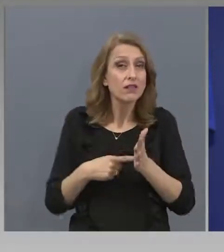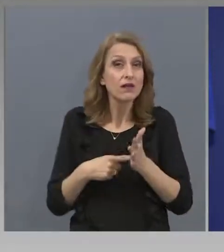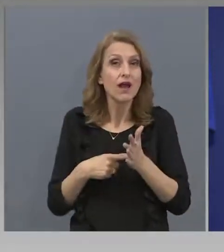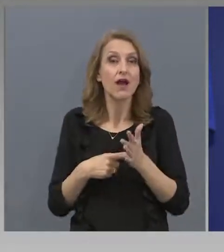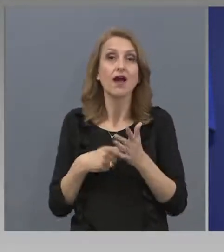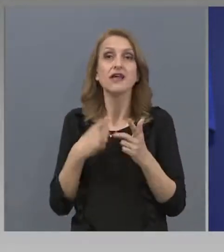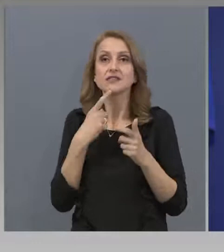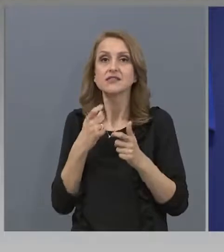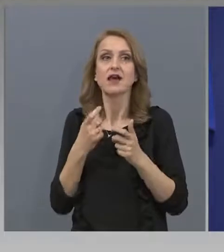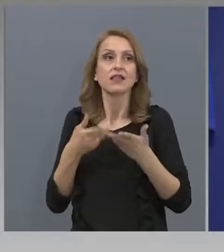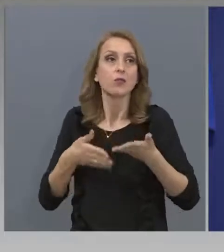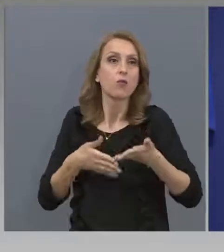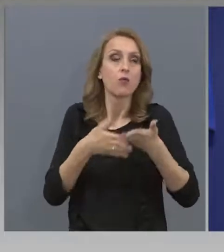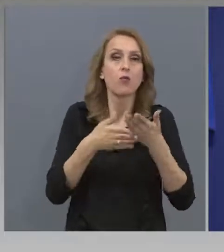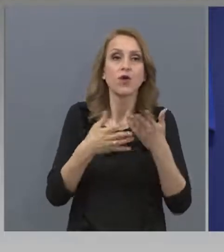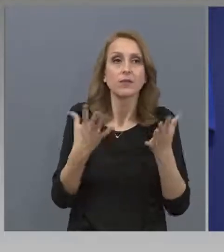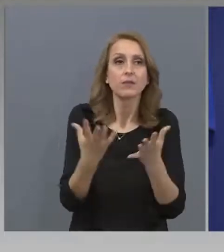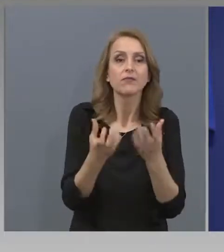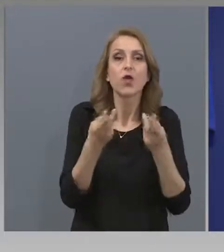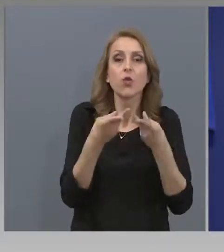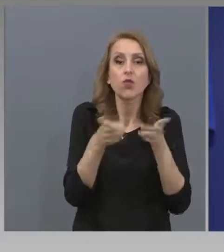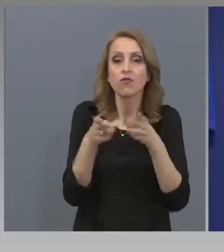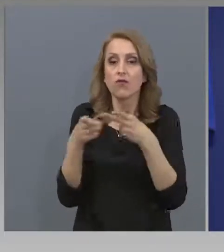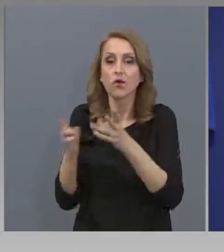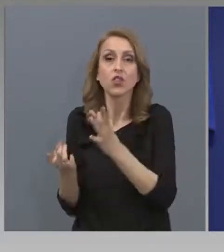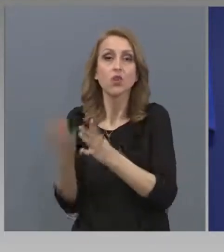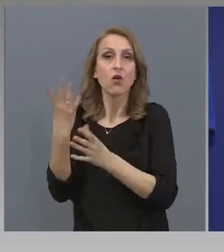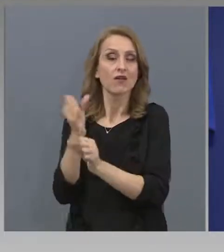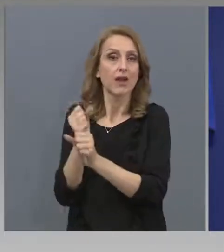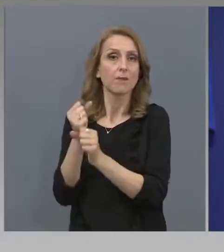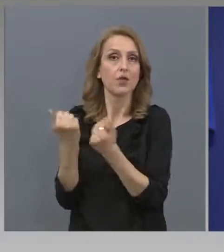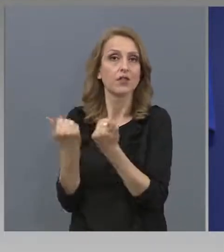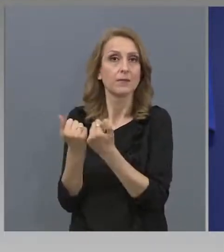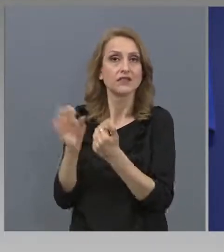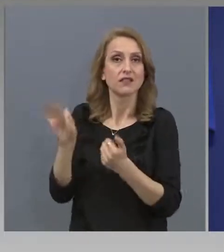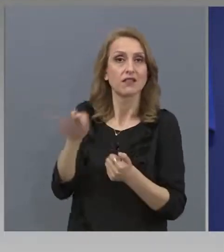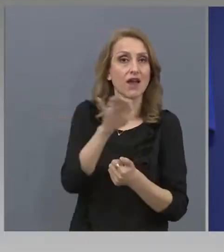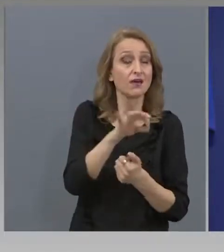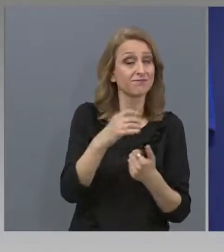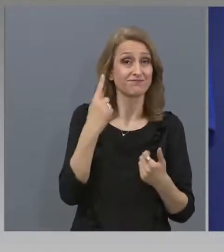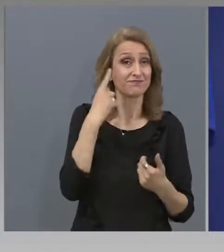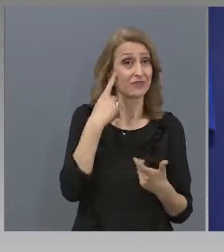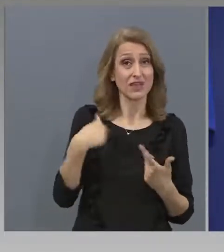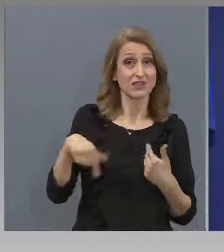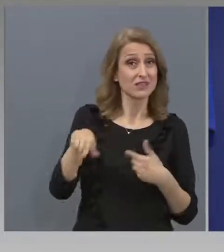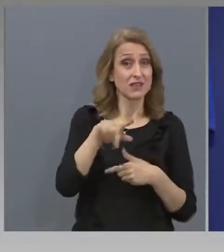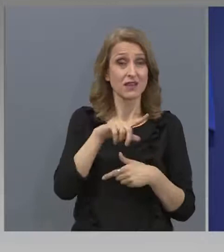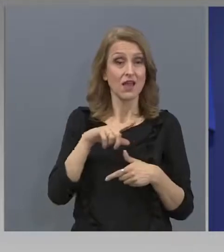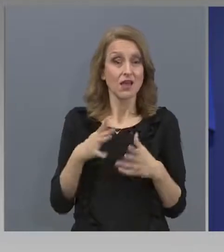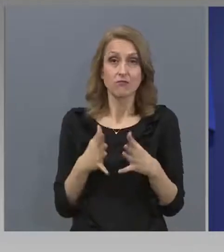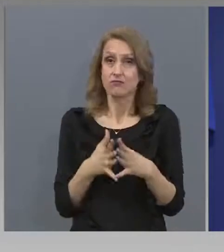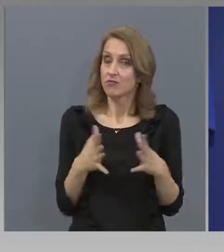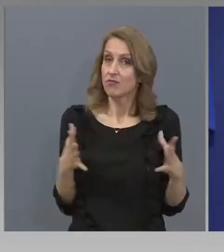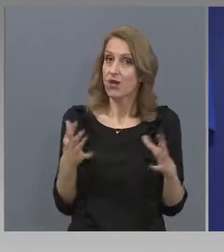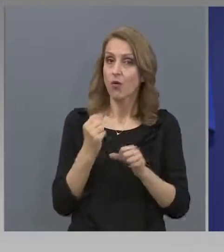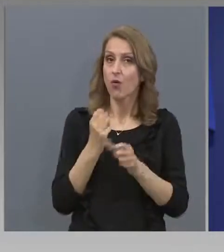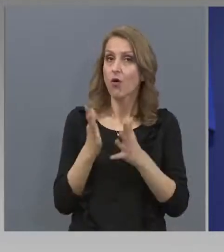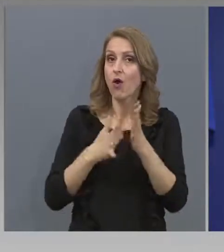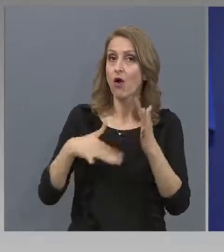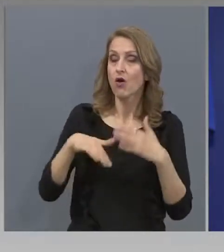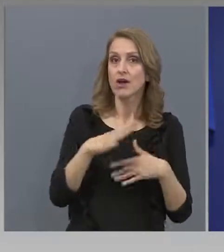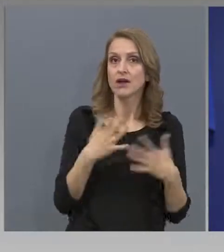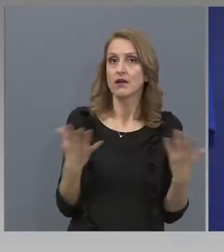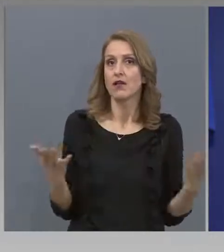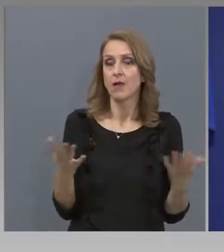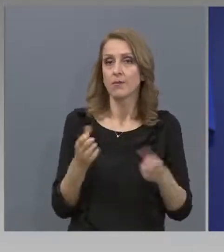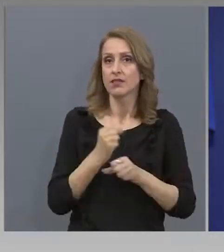работни места. Знаем, че напоследък доста голяма група хора загубиха работата си,